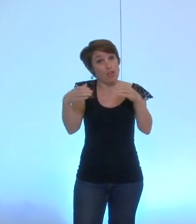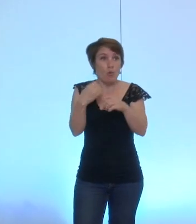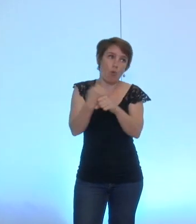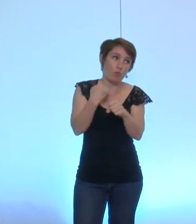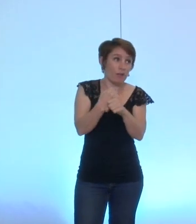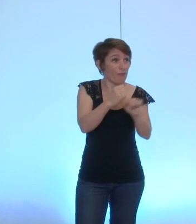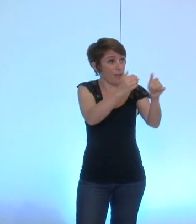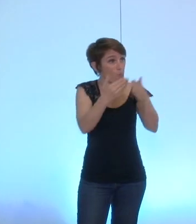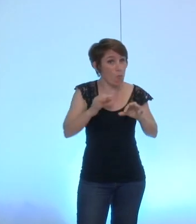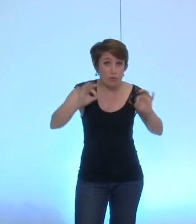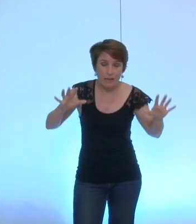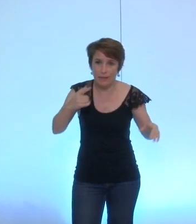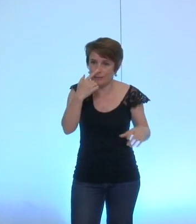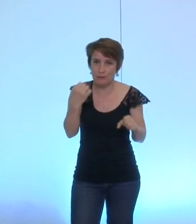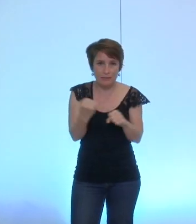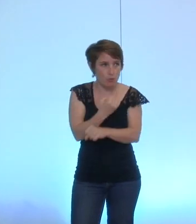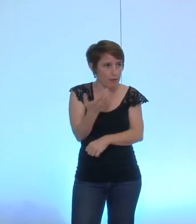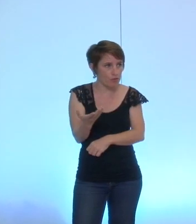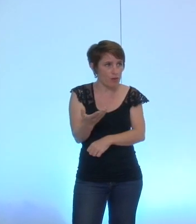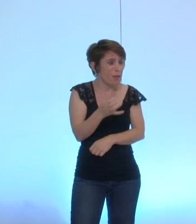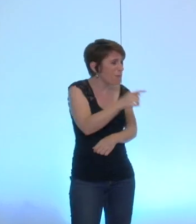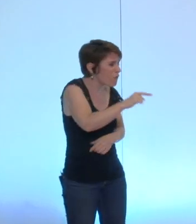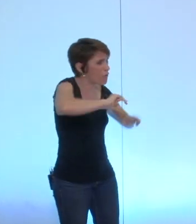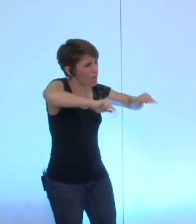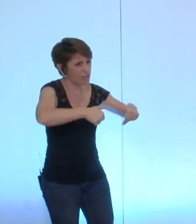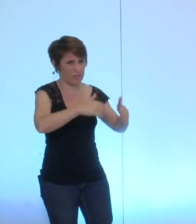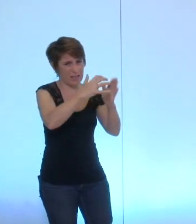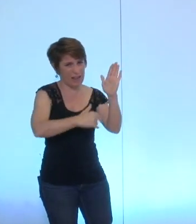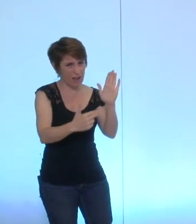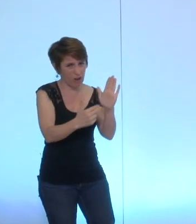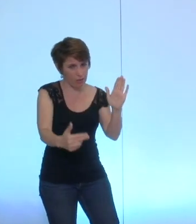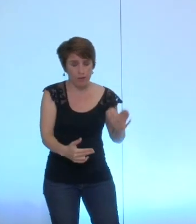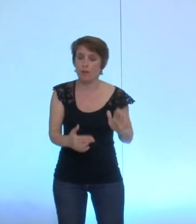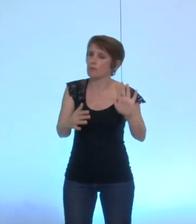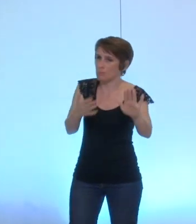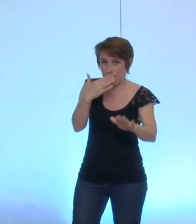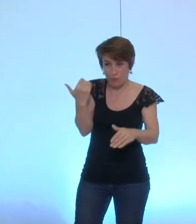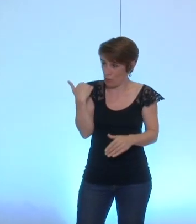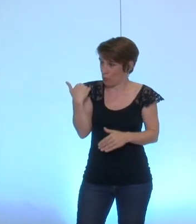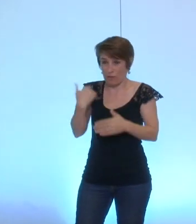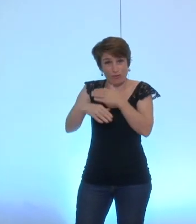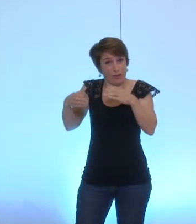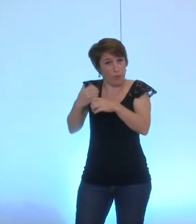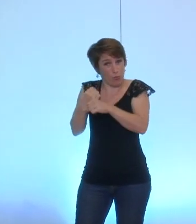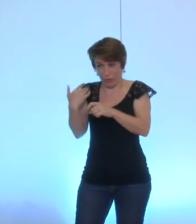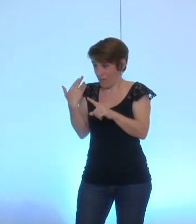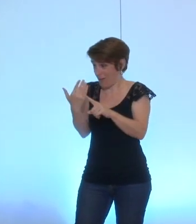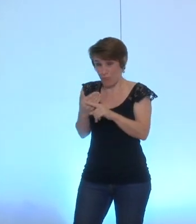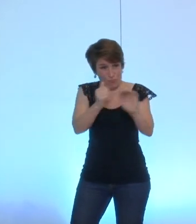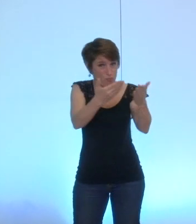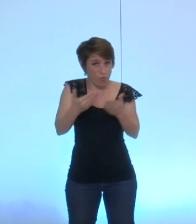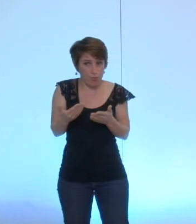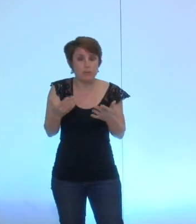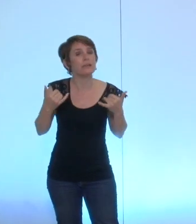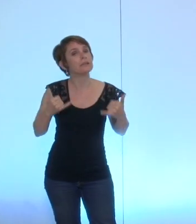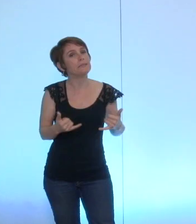été mais vous l'avez signé n'aurait pas posé de problèmes particuliers nous avons ici comme d